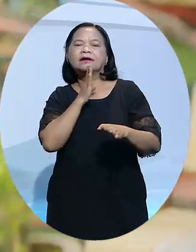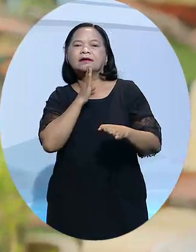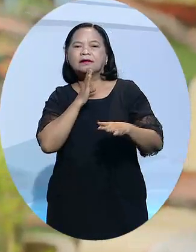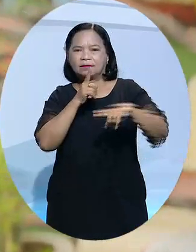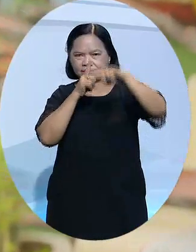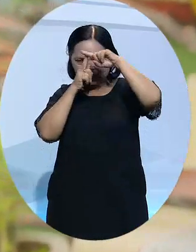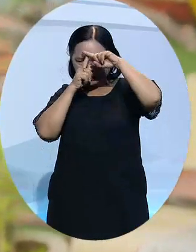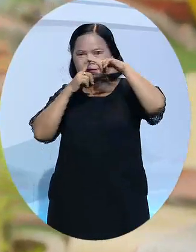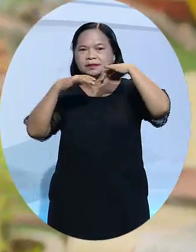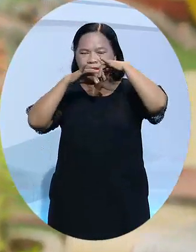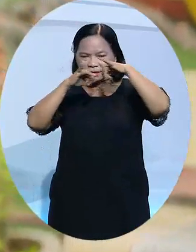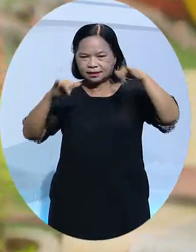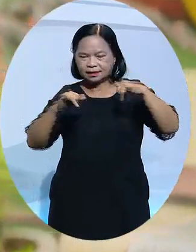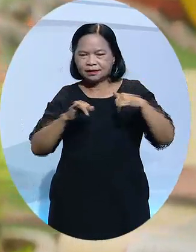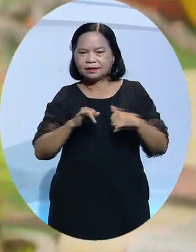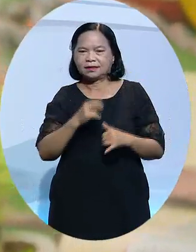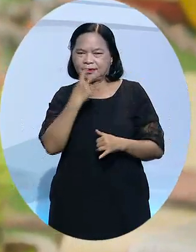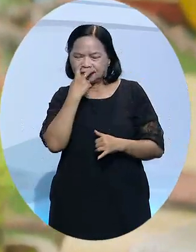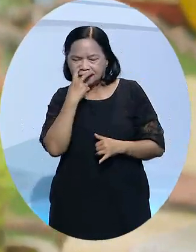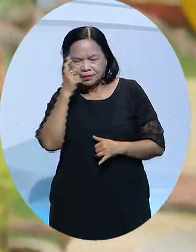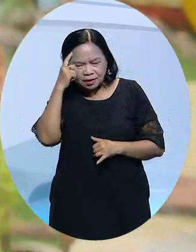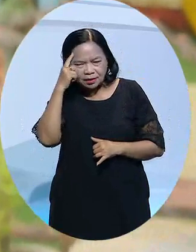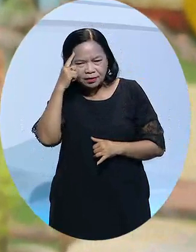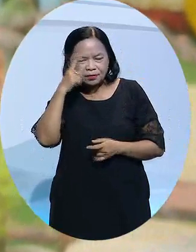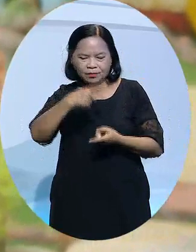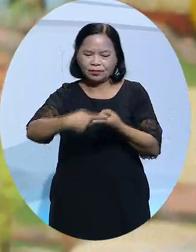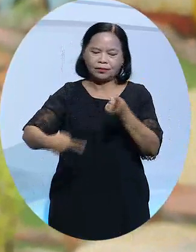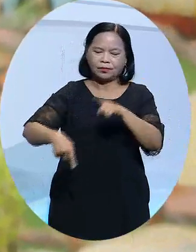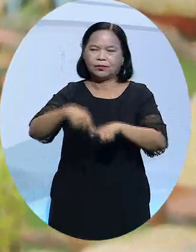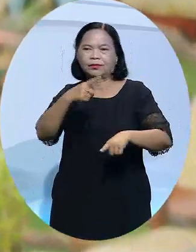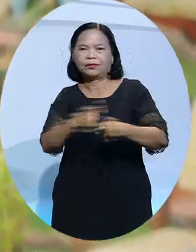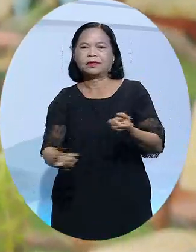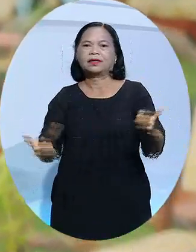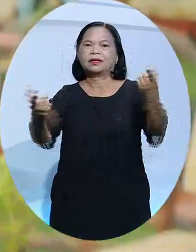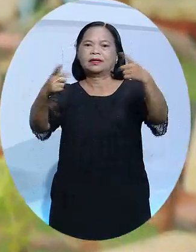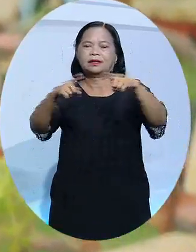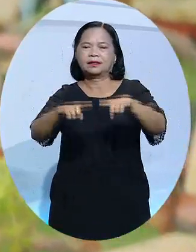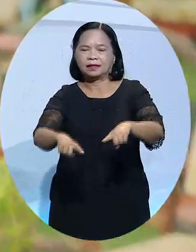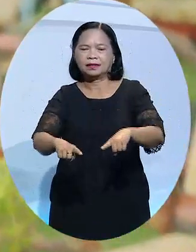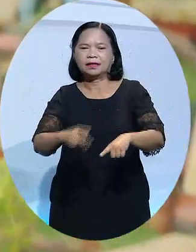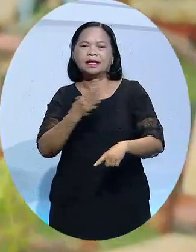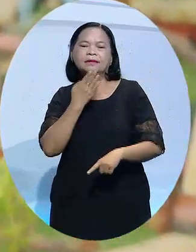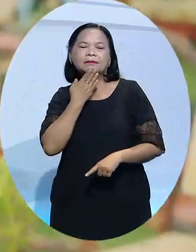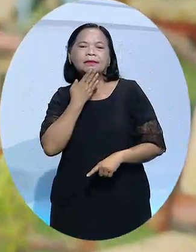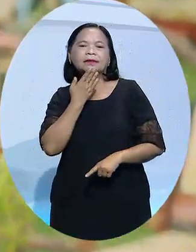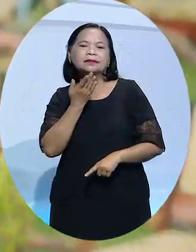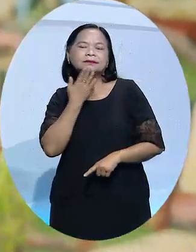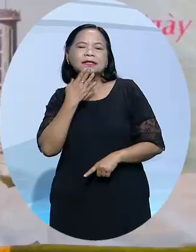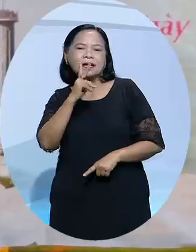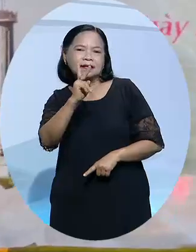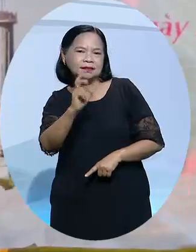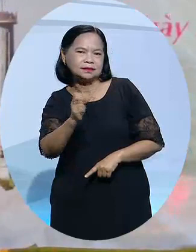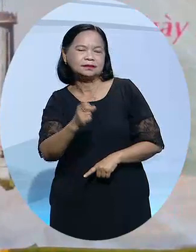tìm hiểu về những nơi di tích mà các ông cha ta đã từng hy sinh để đổi lại độc lập nhân tộc cho hôm nay.